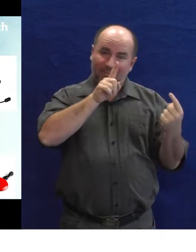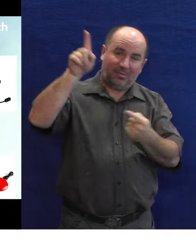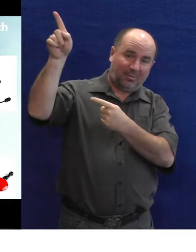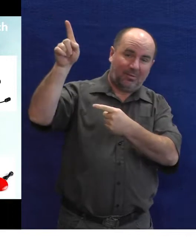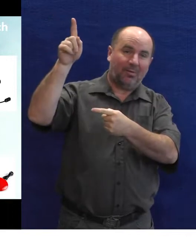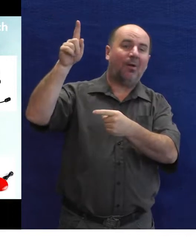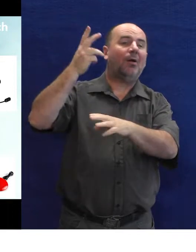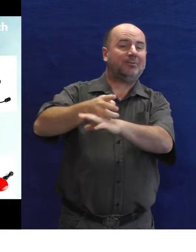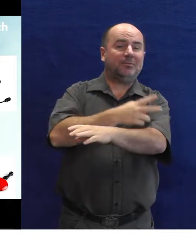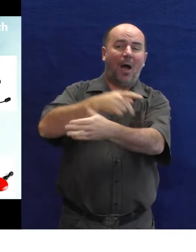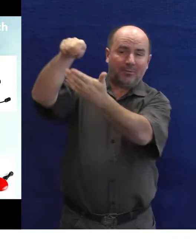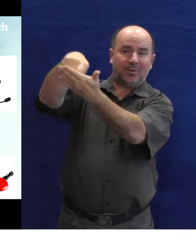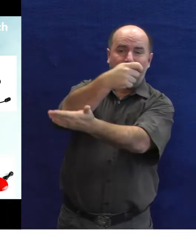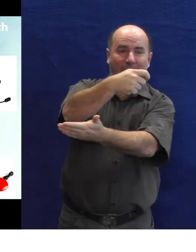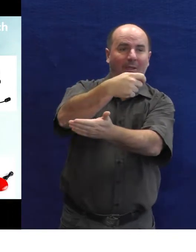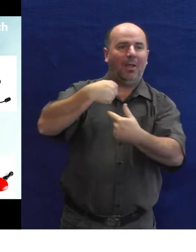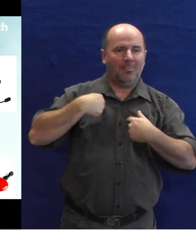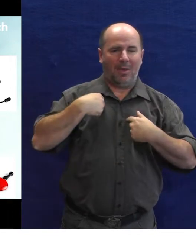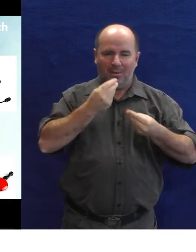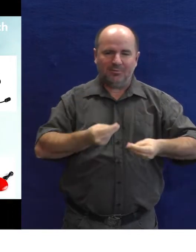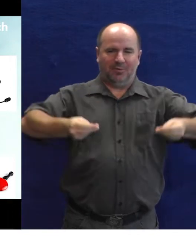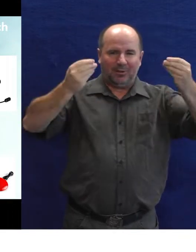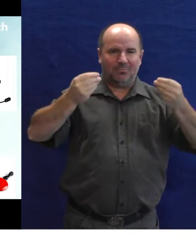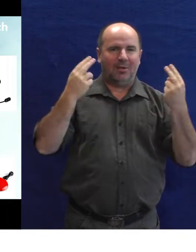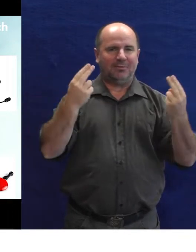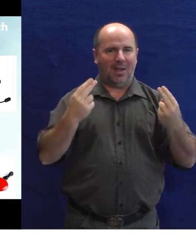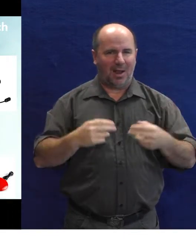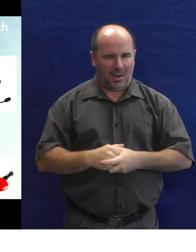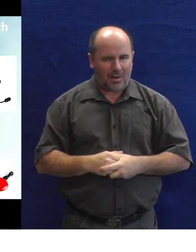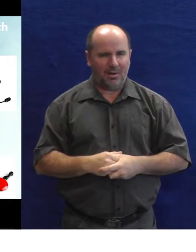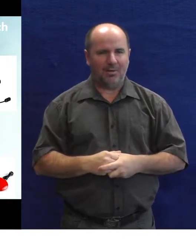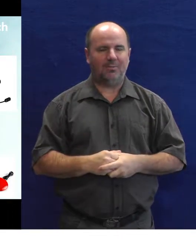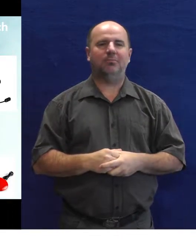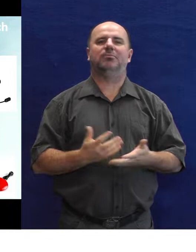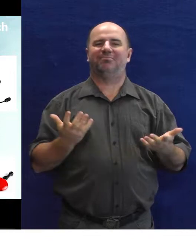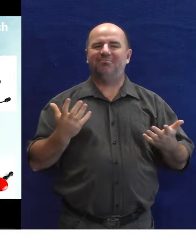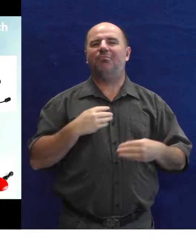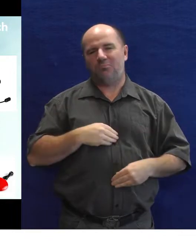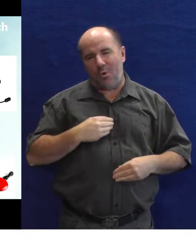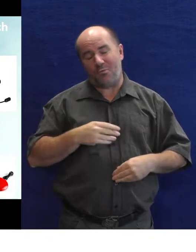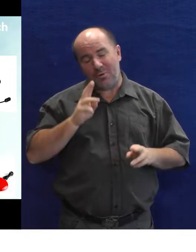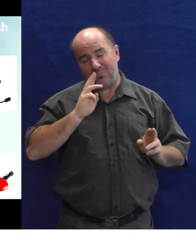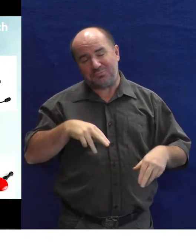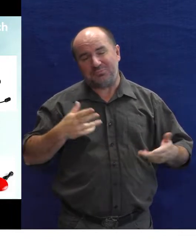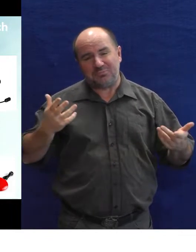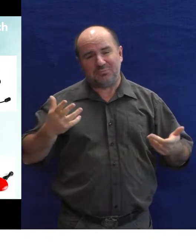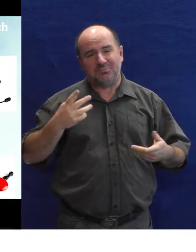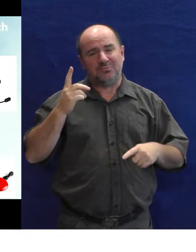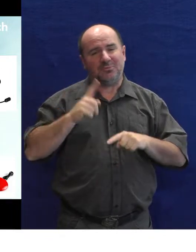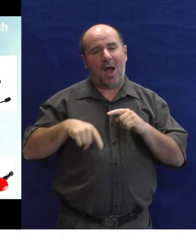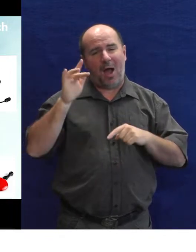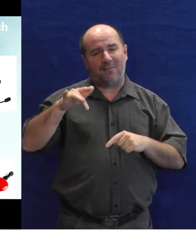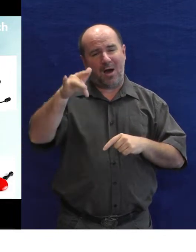my tu cenu můžeme zvednout, bohužel to tak je a i malá konkurence vlastně ve výrobě těch pomucek.